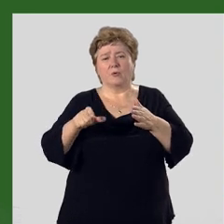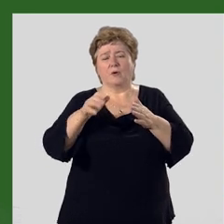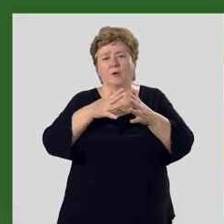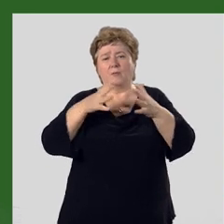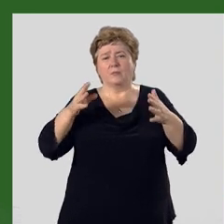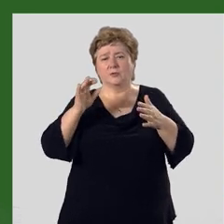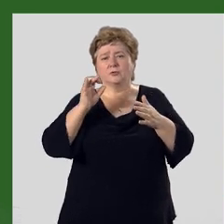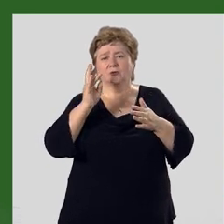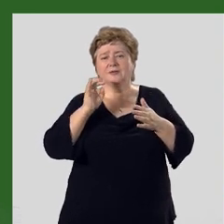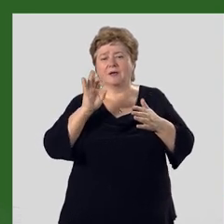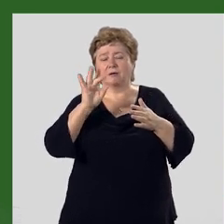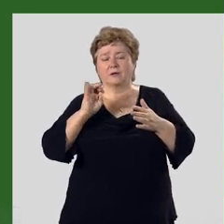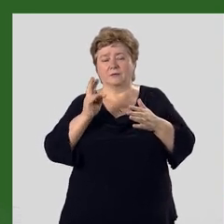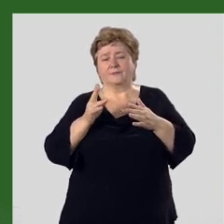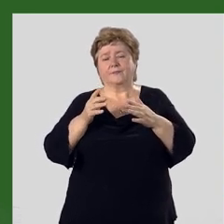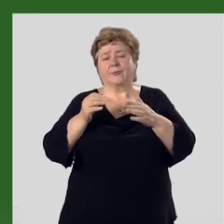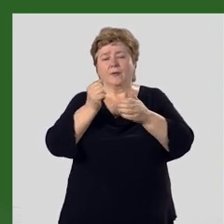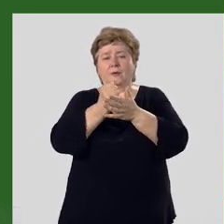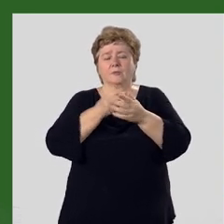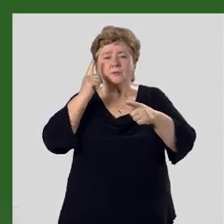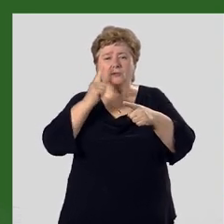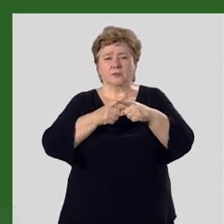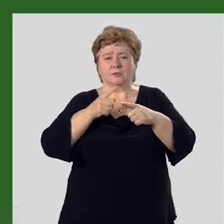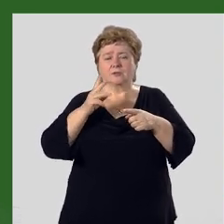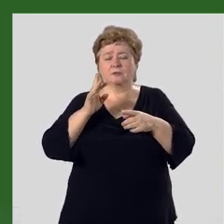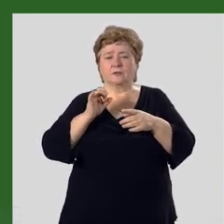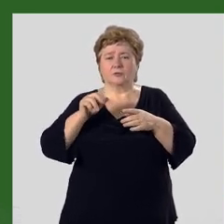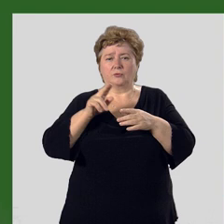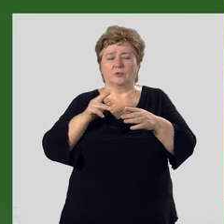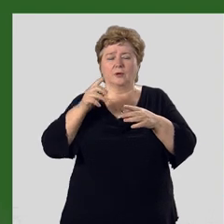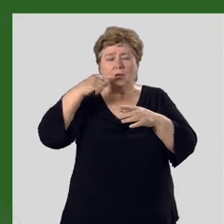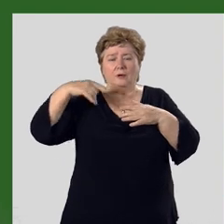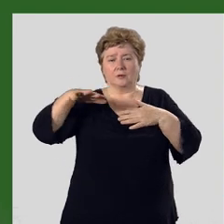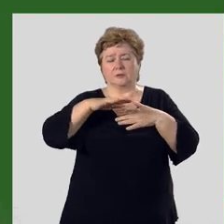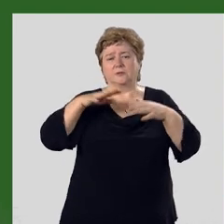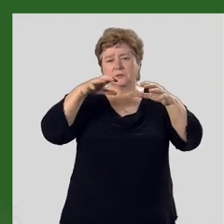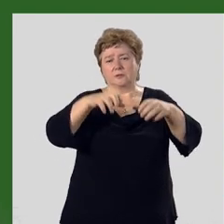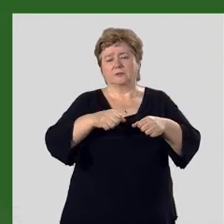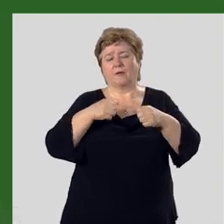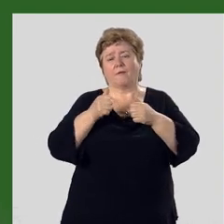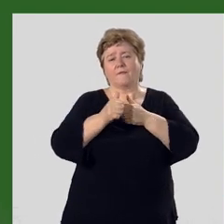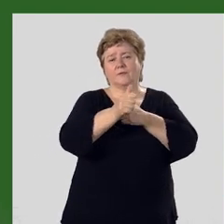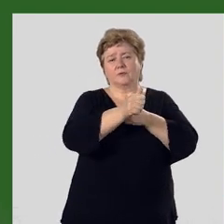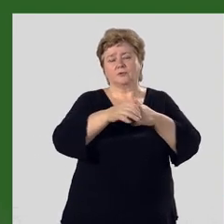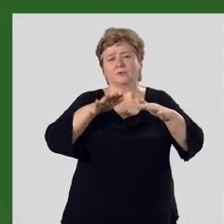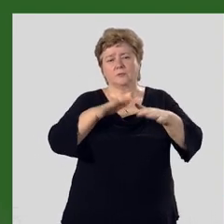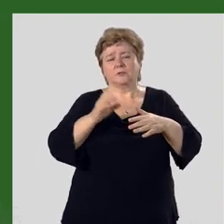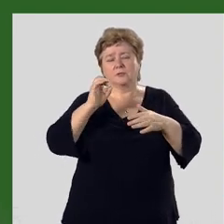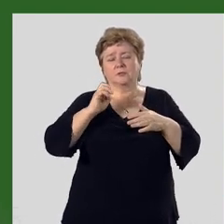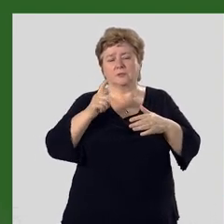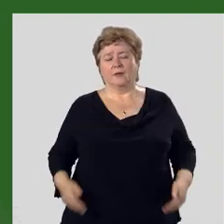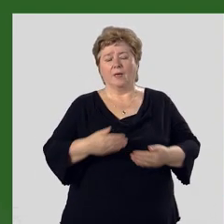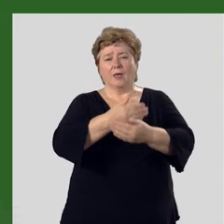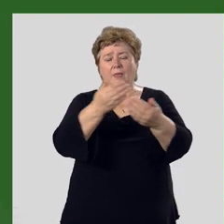Большой Нарын. По запасам железных руд Кыргызстан занимает ведущее место в СНГ.